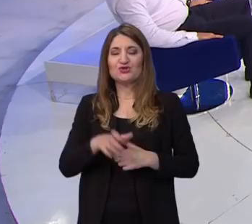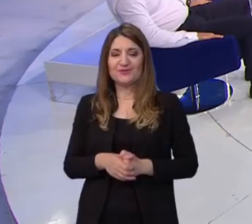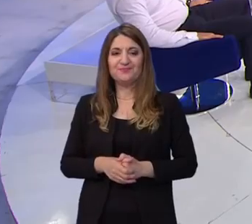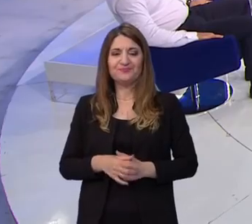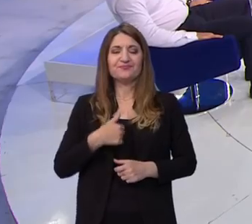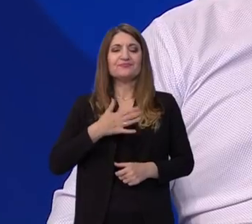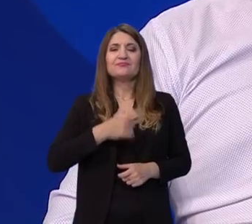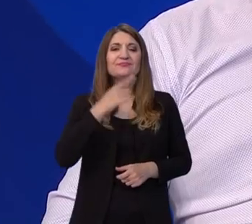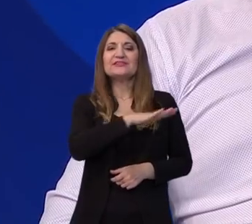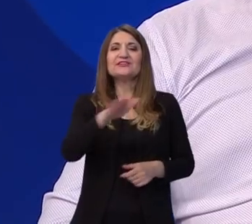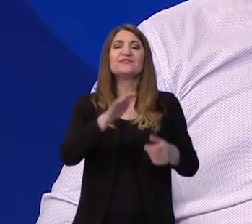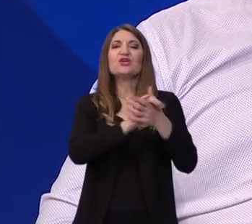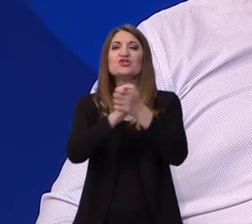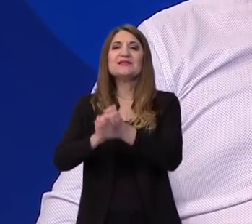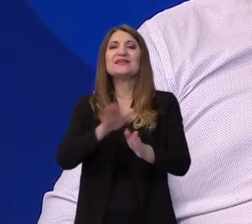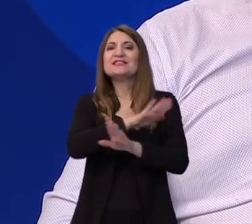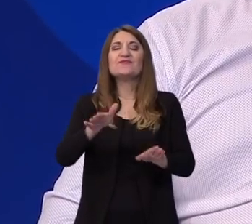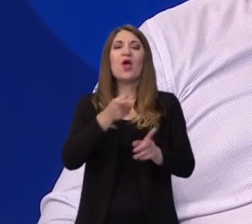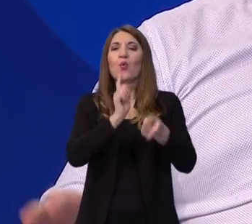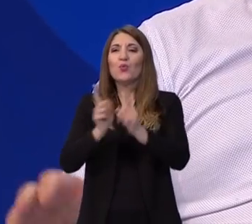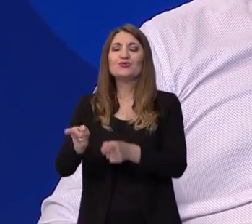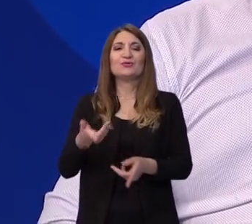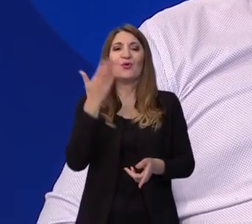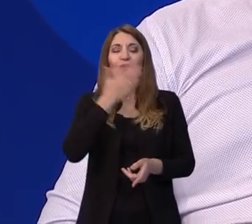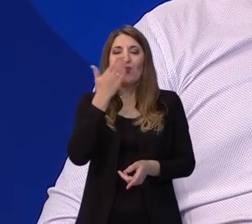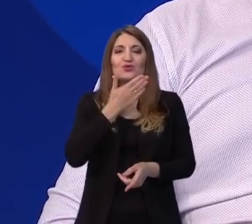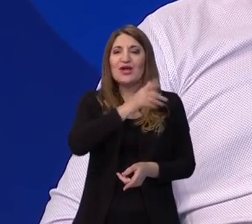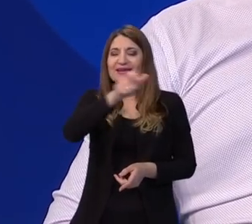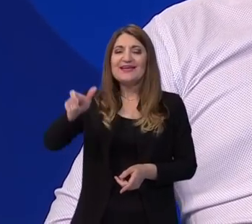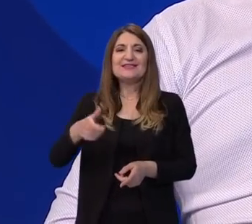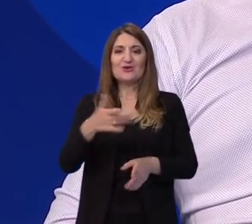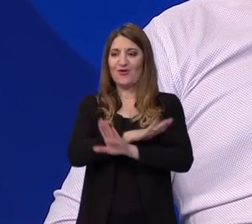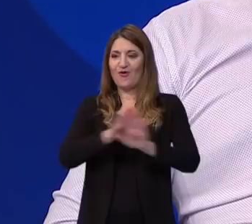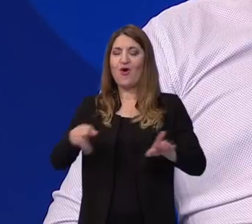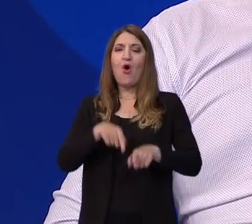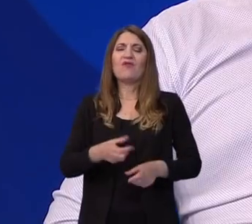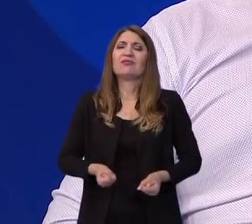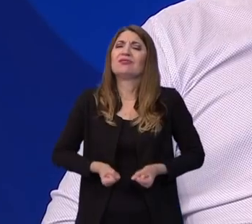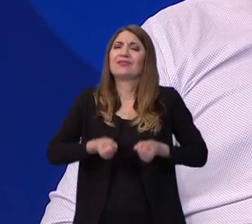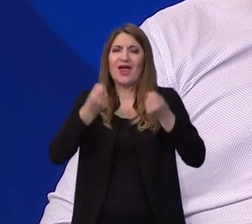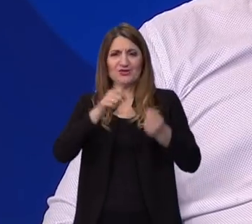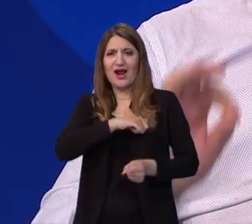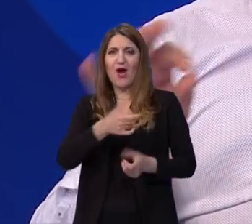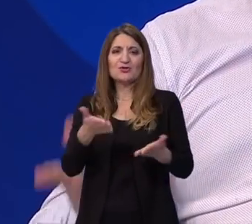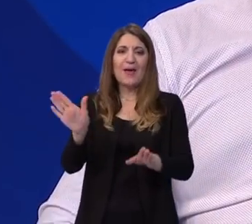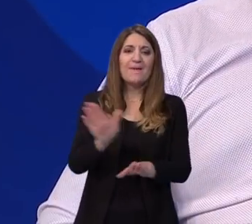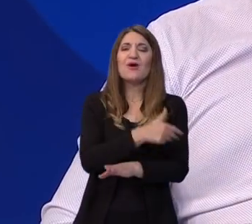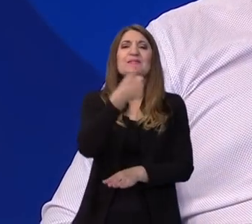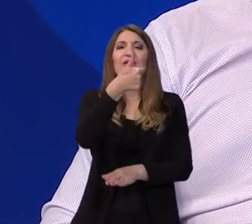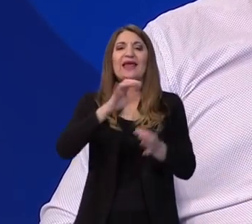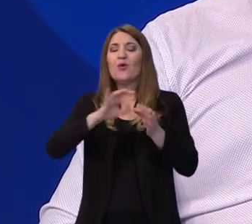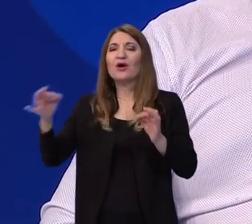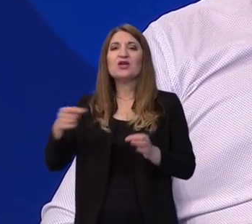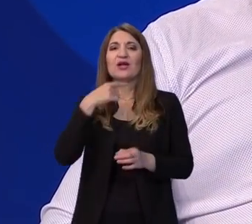reći još jednom sve čestitke svim učiteljima, svim učenicima što su evo završili ovu tešku godinu koja je iza nas i samo ću jednu